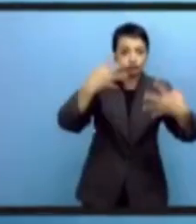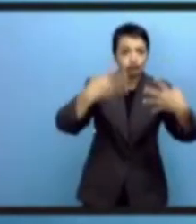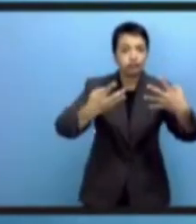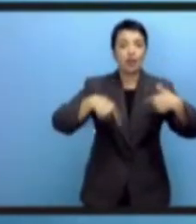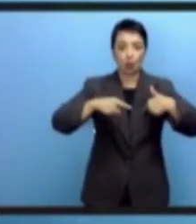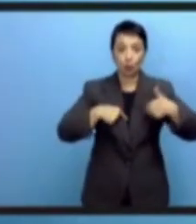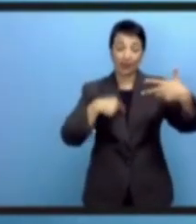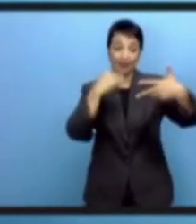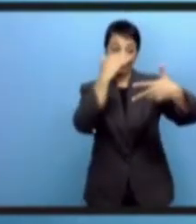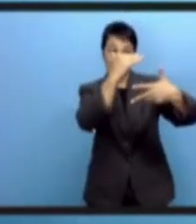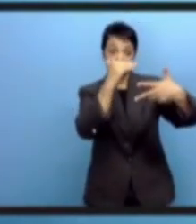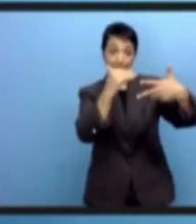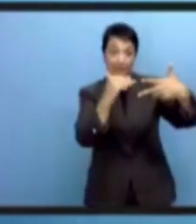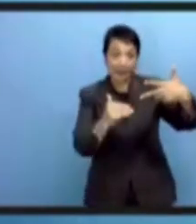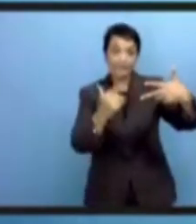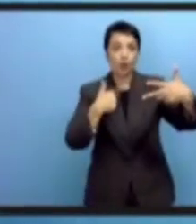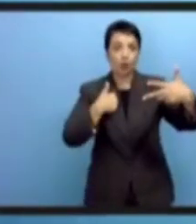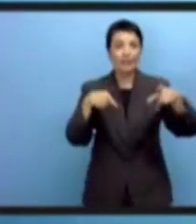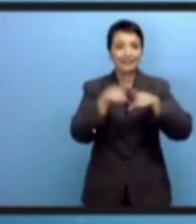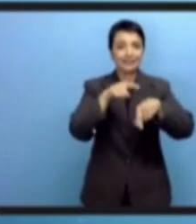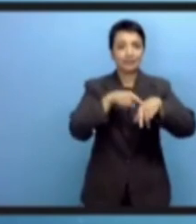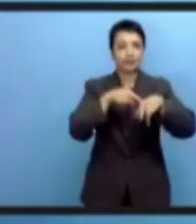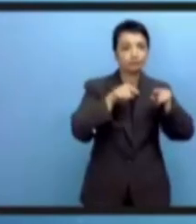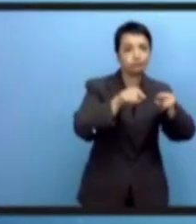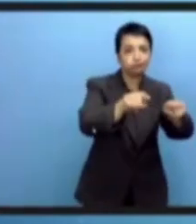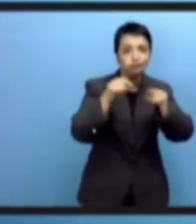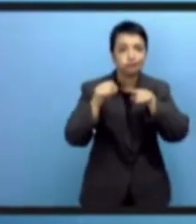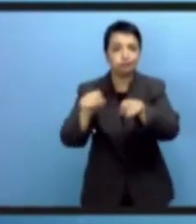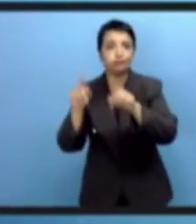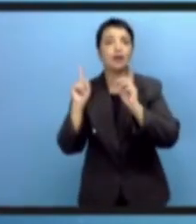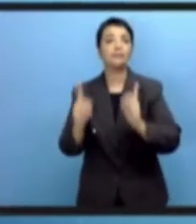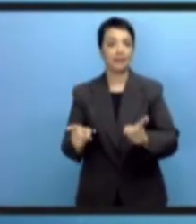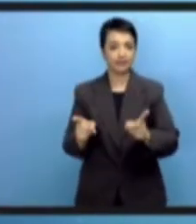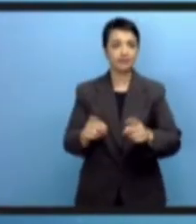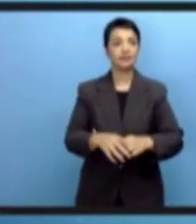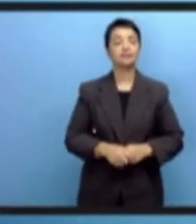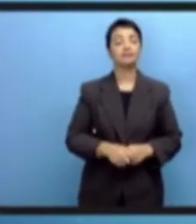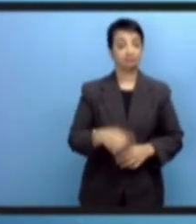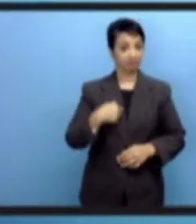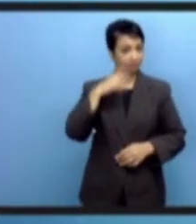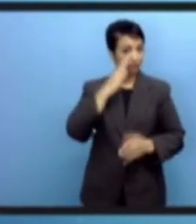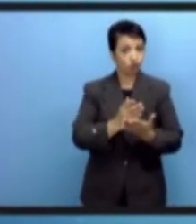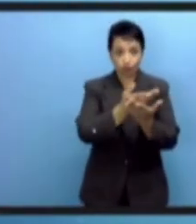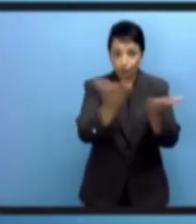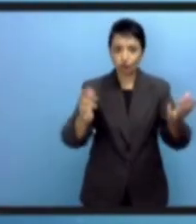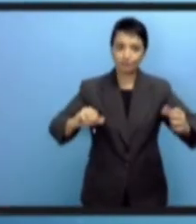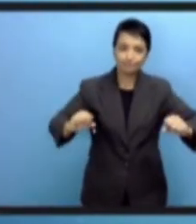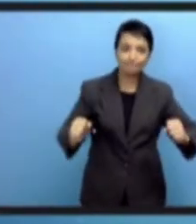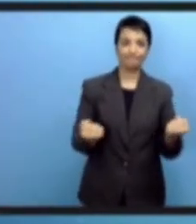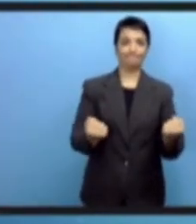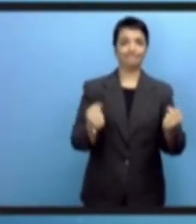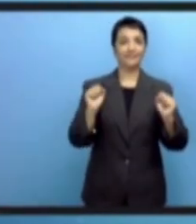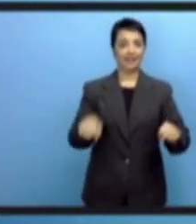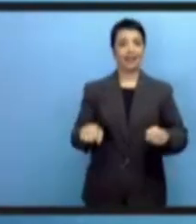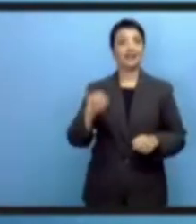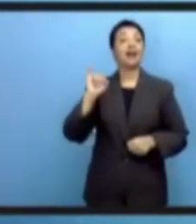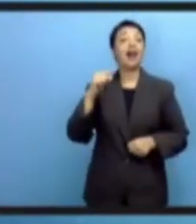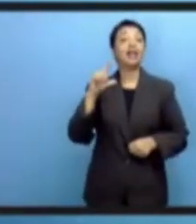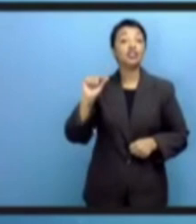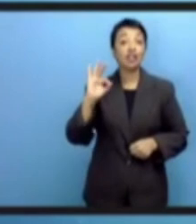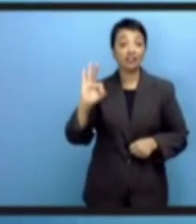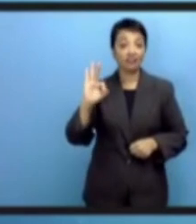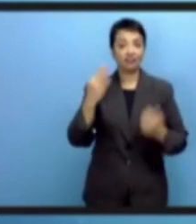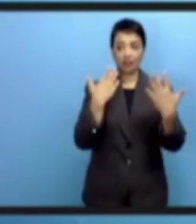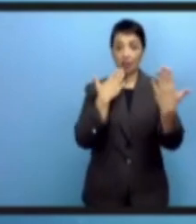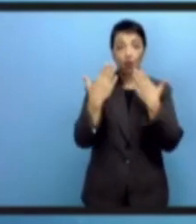по вопросу данных и искусственного интеллекта, чтобы в этой гонке Африка не осталась позади. Нам необходимо